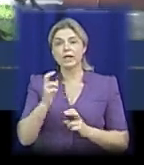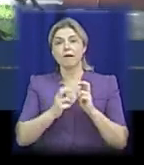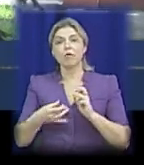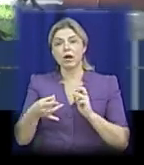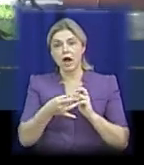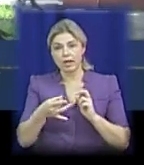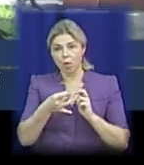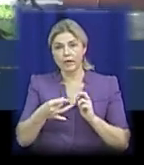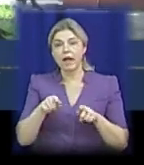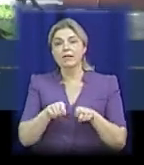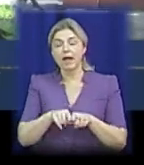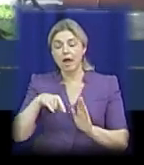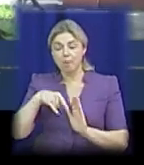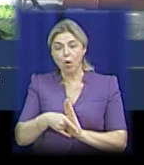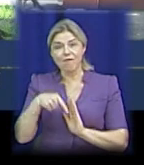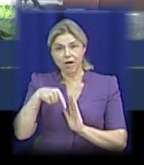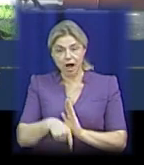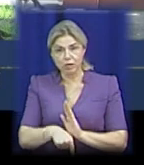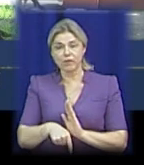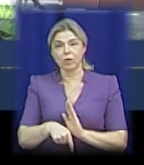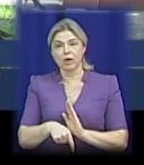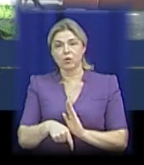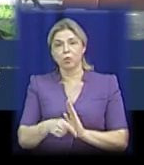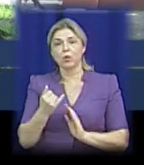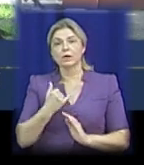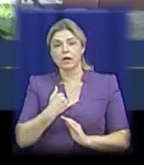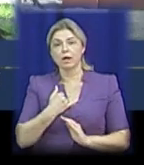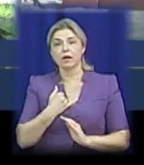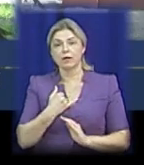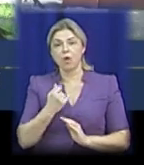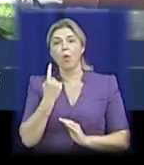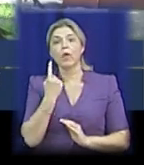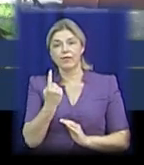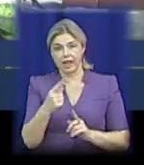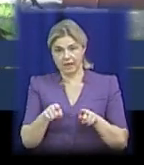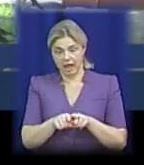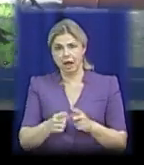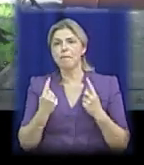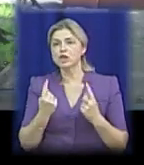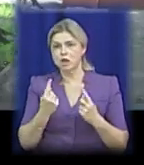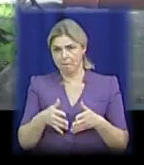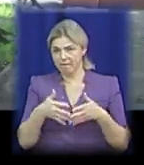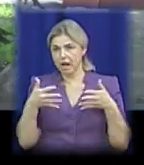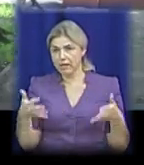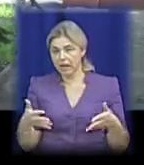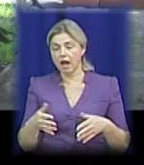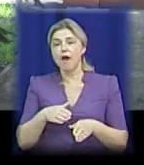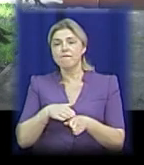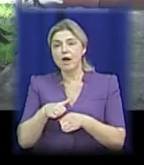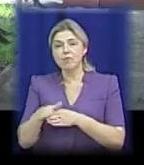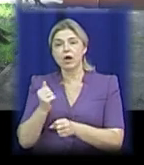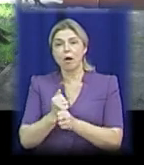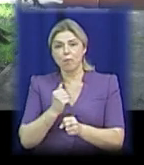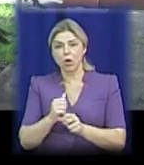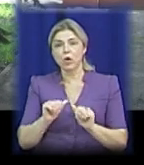«На сьогодні на території Заводського району таких провалів у нас один такий, масштабний, великий. Виконані роботи